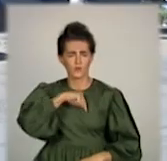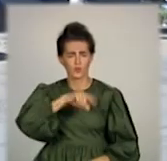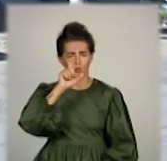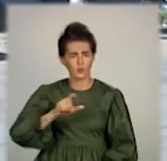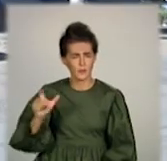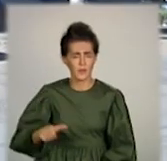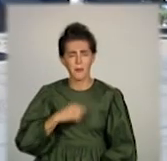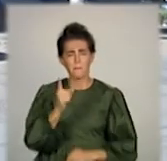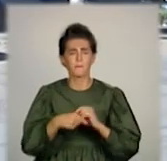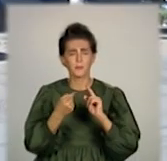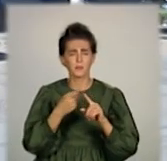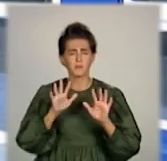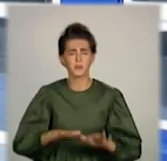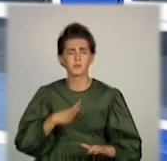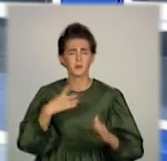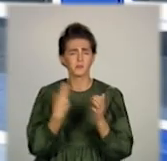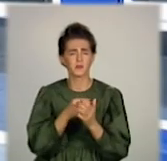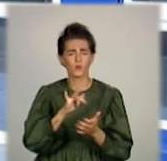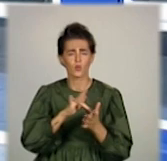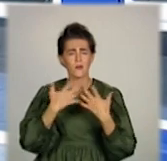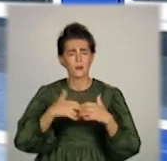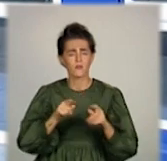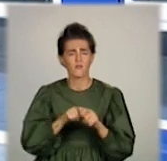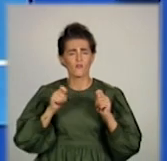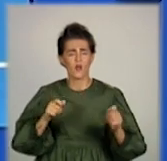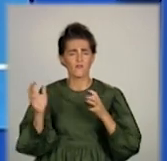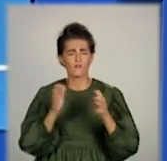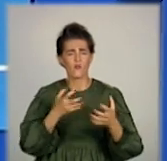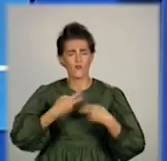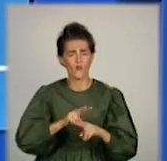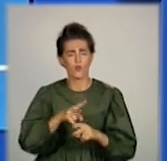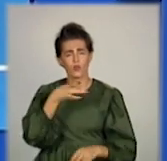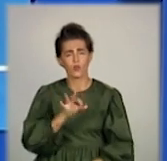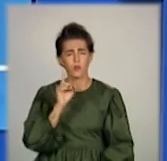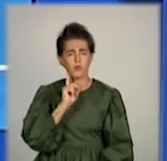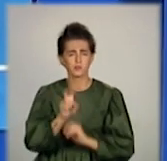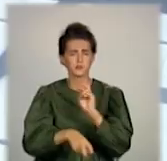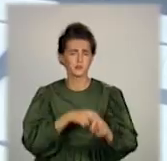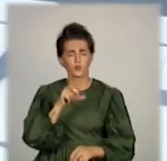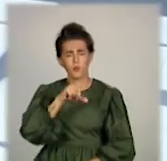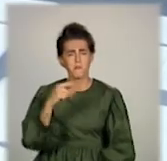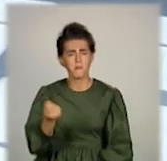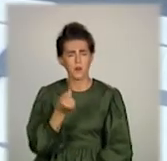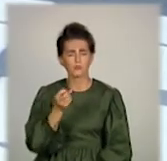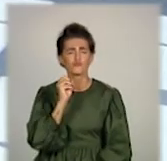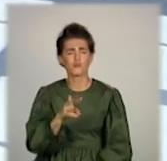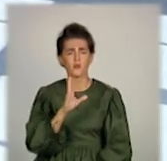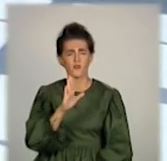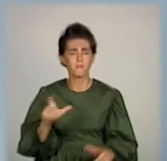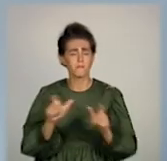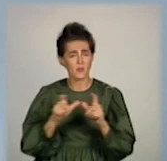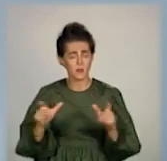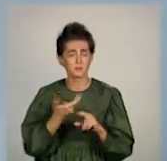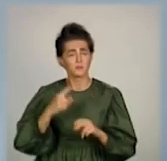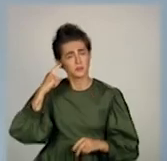Перший пункт масової вакцинації в Краматорську відкрили на автовокзалі, та сюди людей приходить менше, ніж до супермаркету.